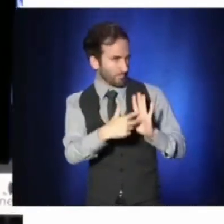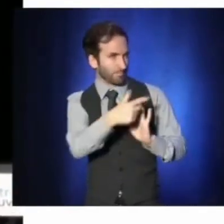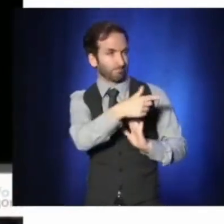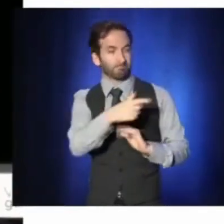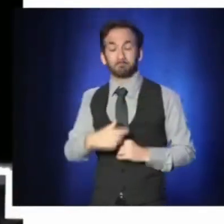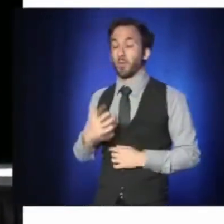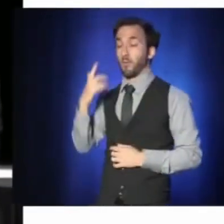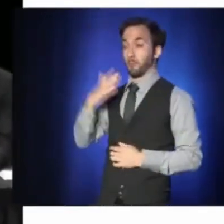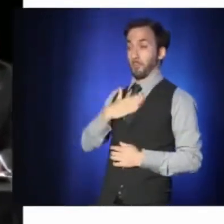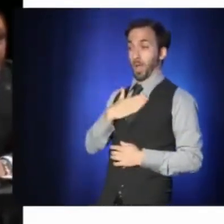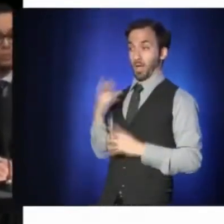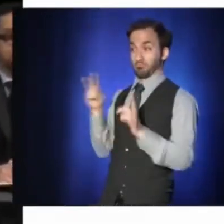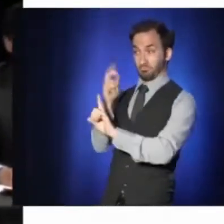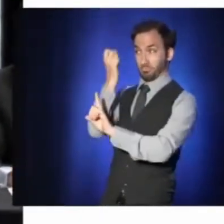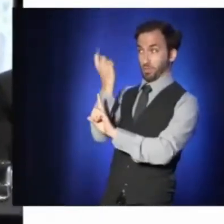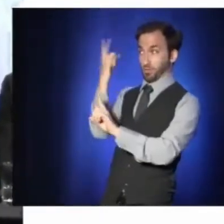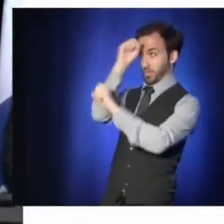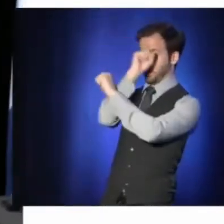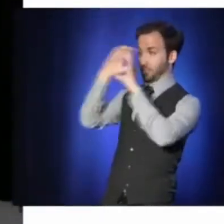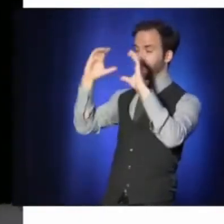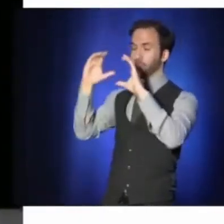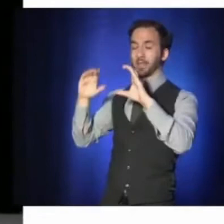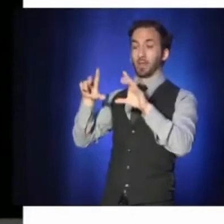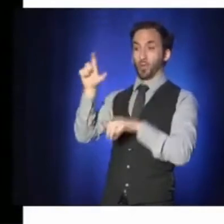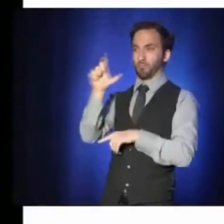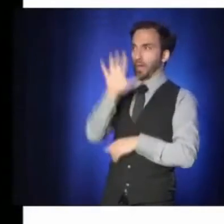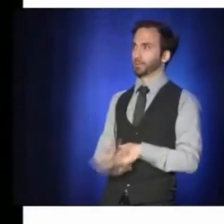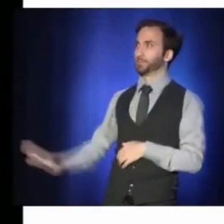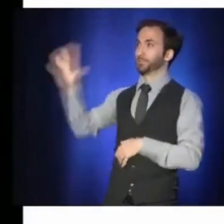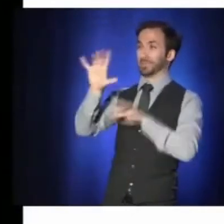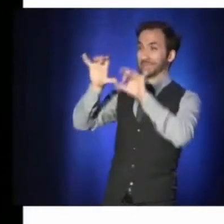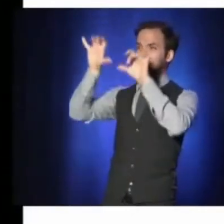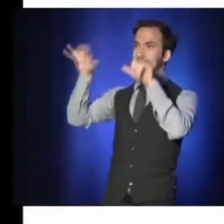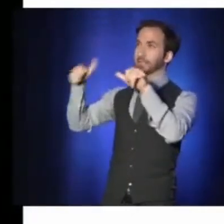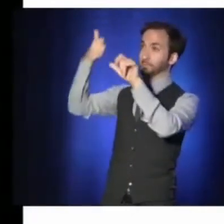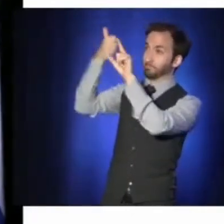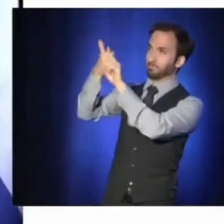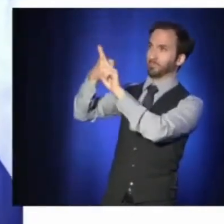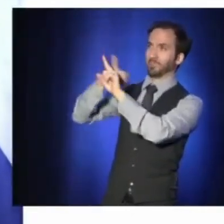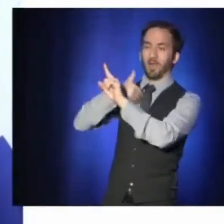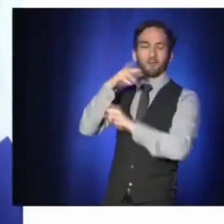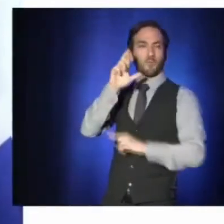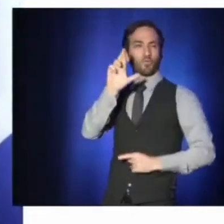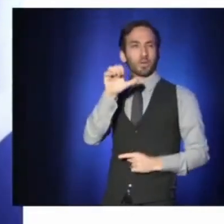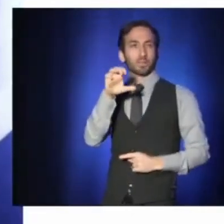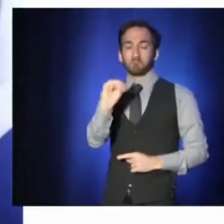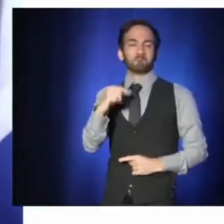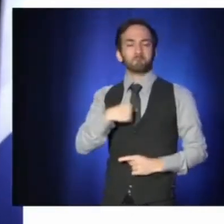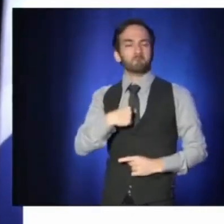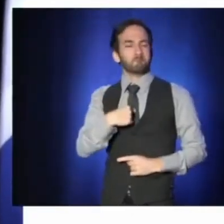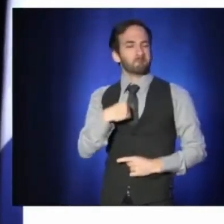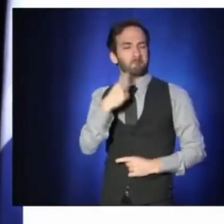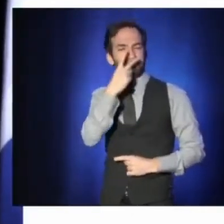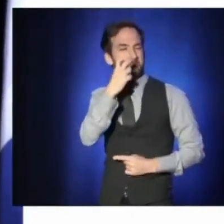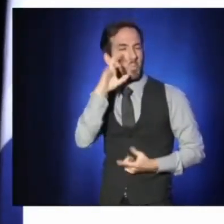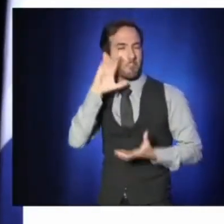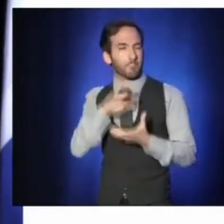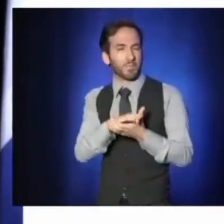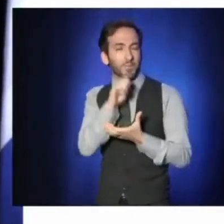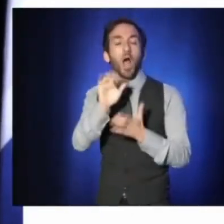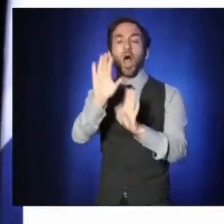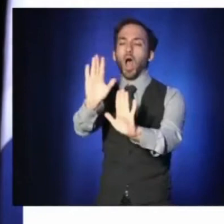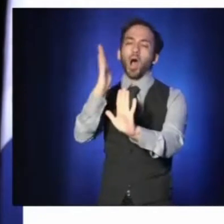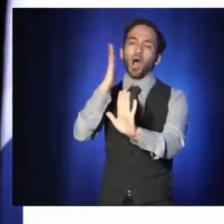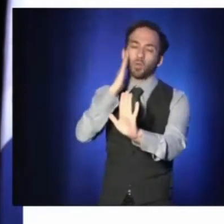représentants du groupe, chacun étant membre du parti au pouvoir, ne le sont pas. Selon M. Legault, une enquête complète